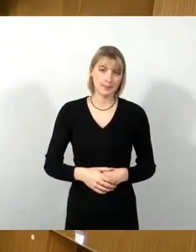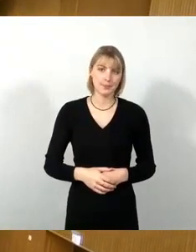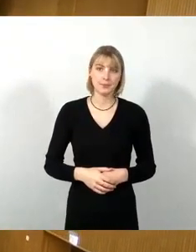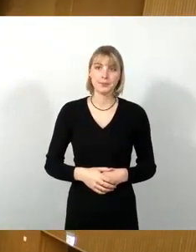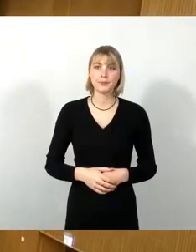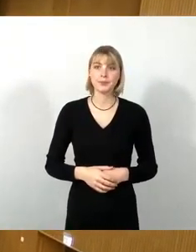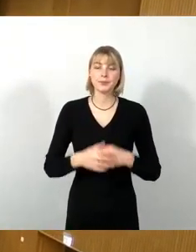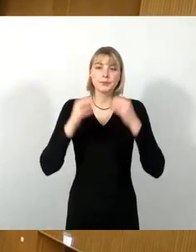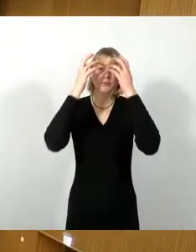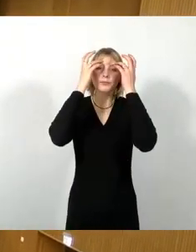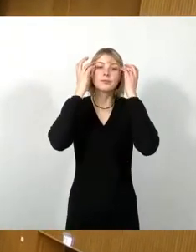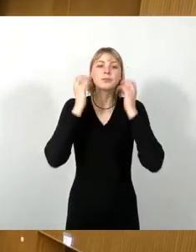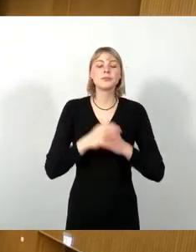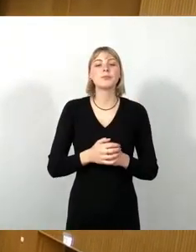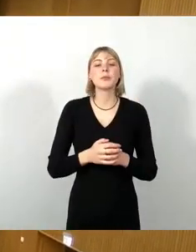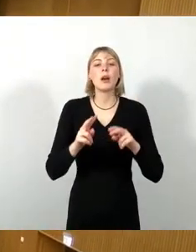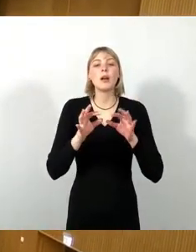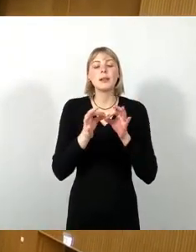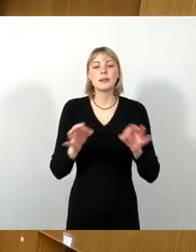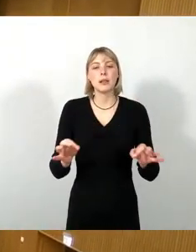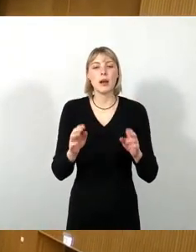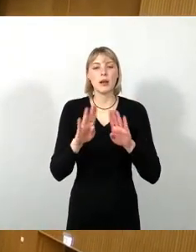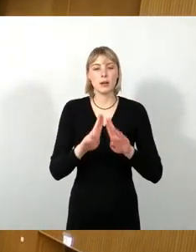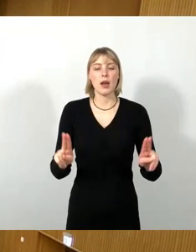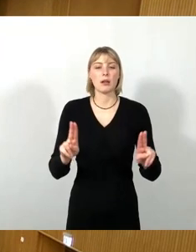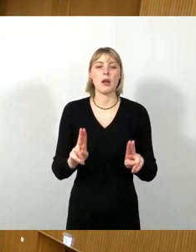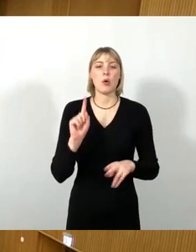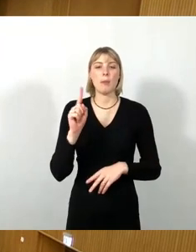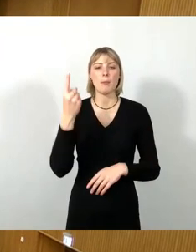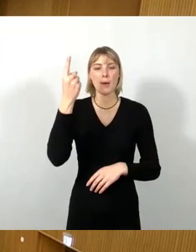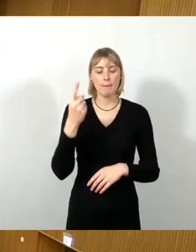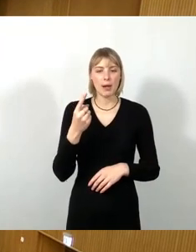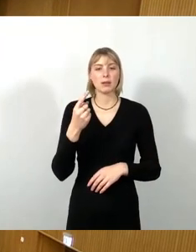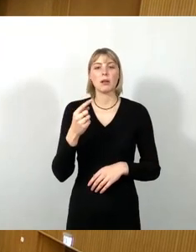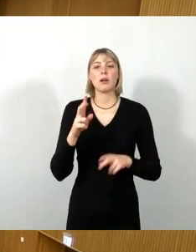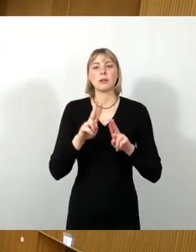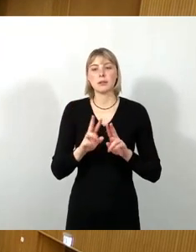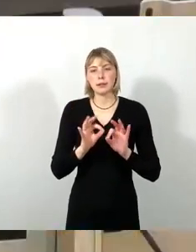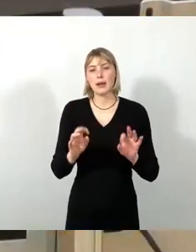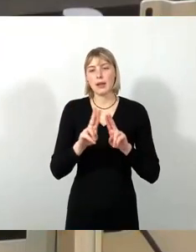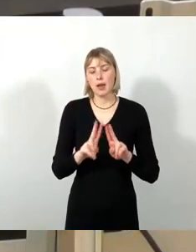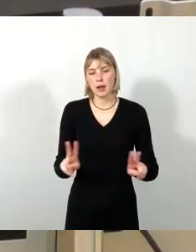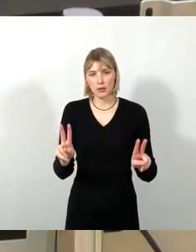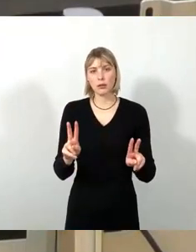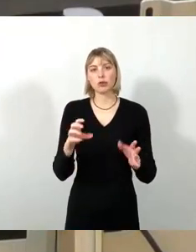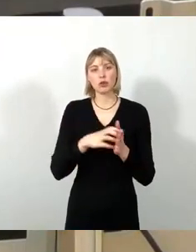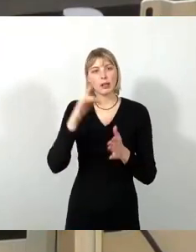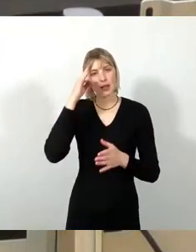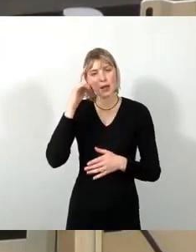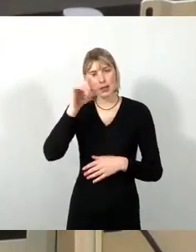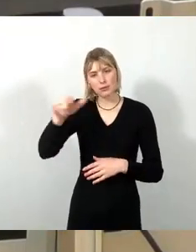Sehr geehrter Oberbürgermeister, sehr geehrte Stadträtinnen und Stadträte, liebe Gäste